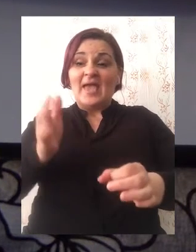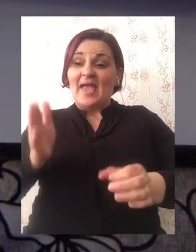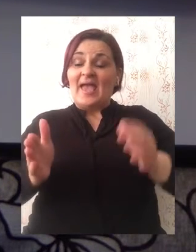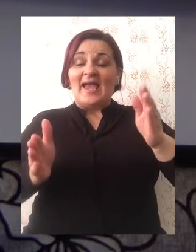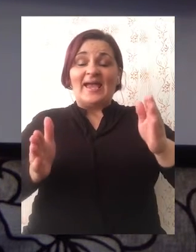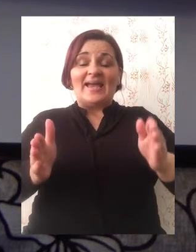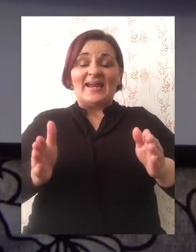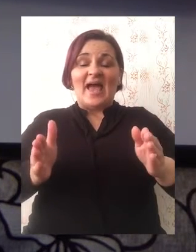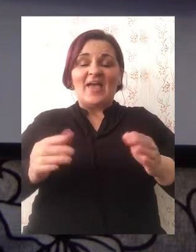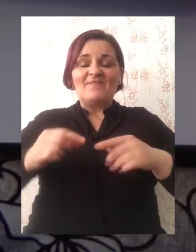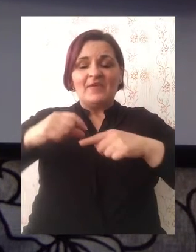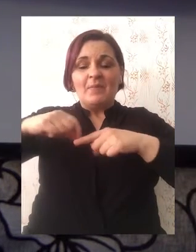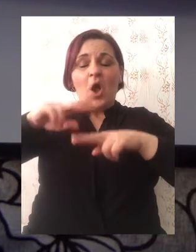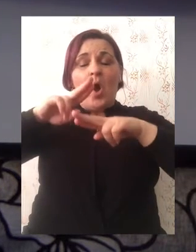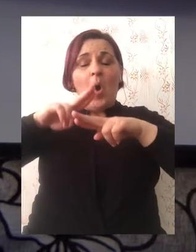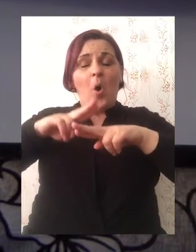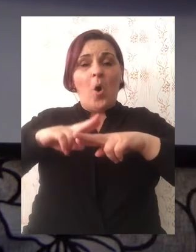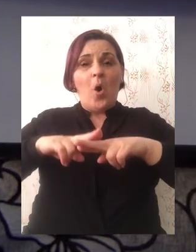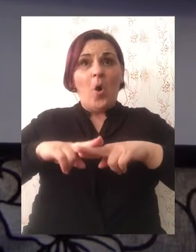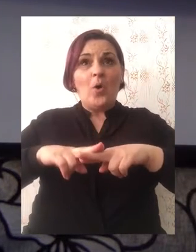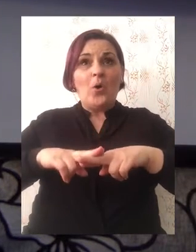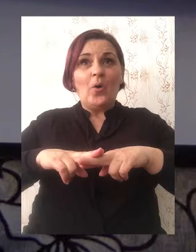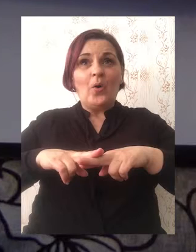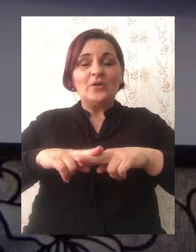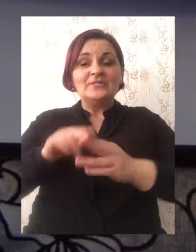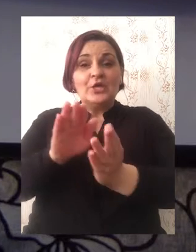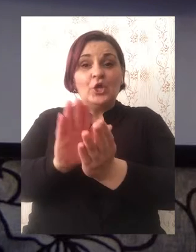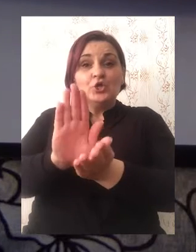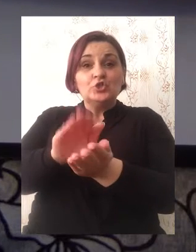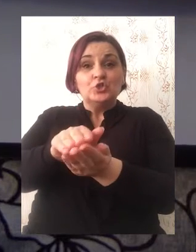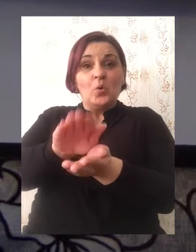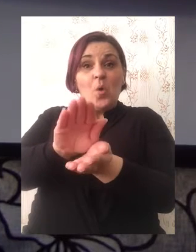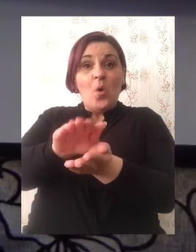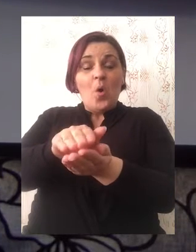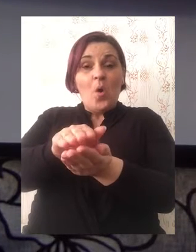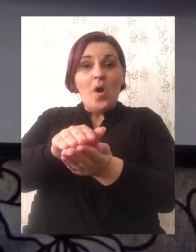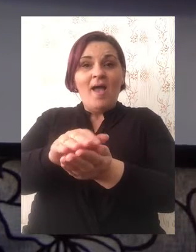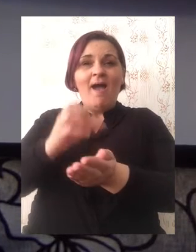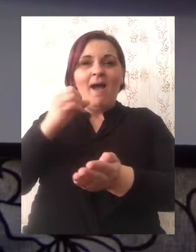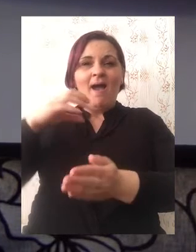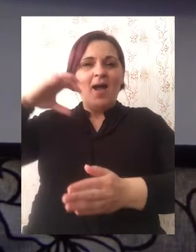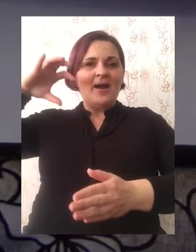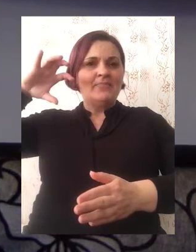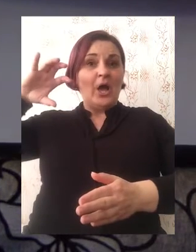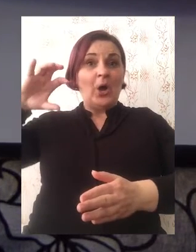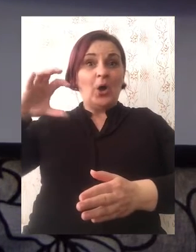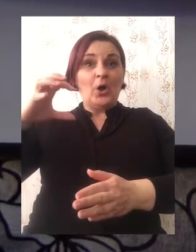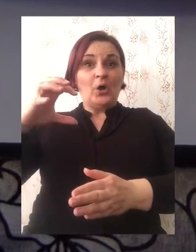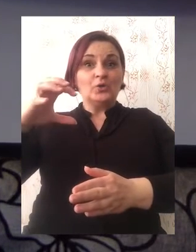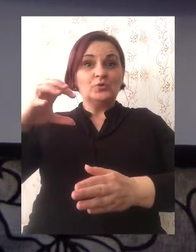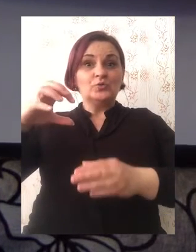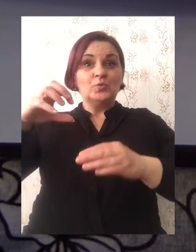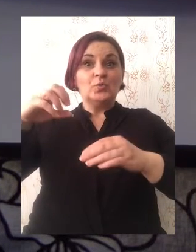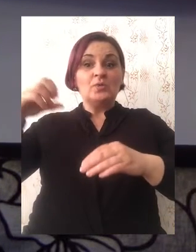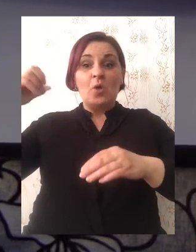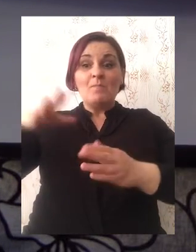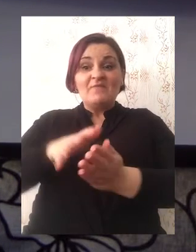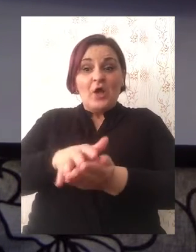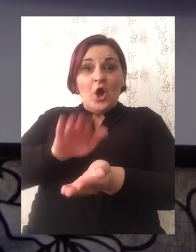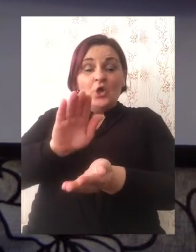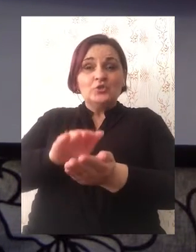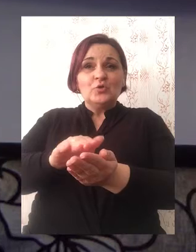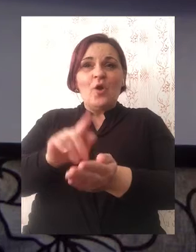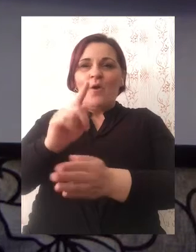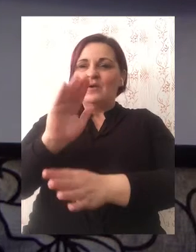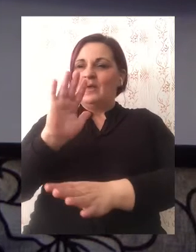staza su obrubljeni ostacima bisernih školjki. Kada sunce grane i obasija školjke,